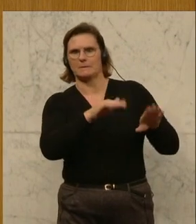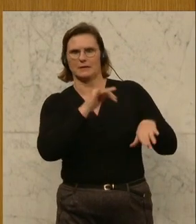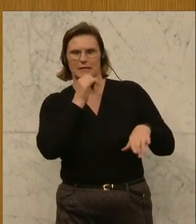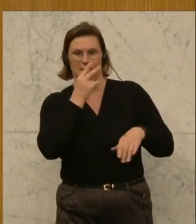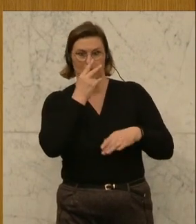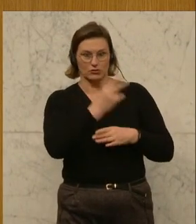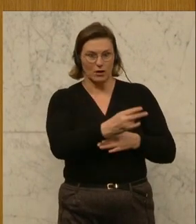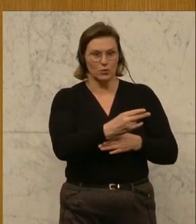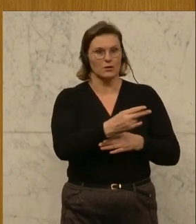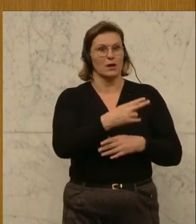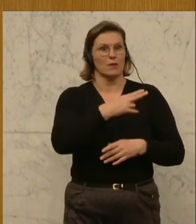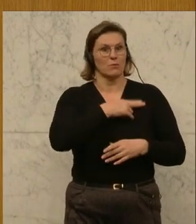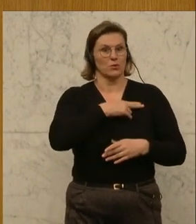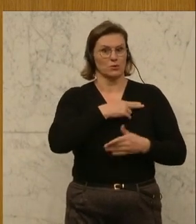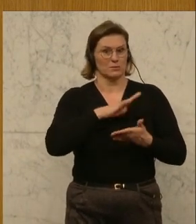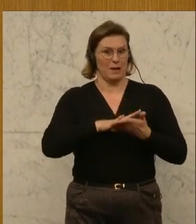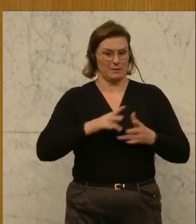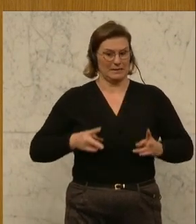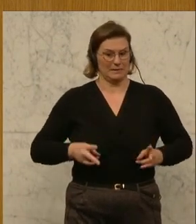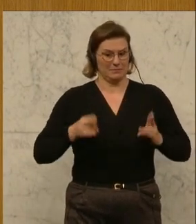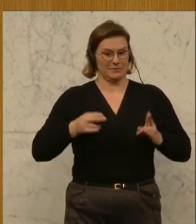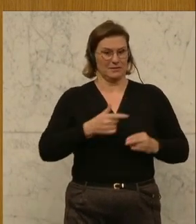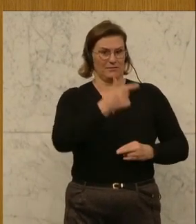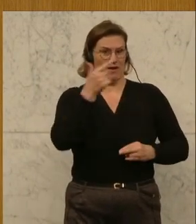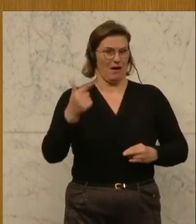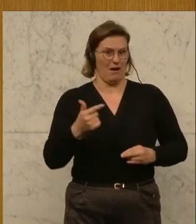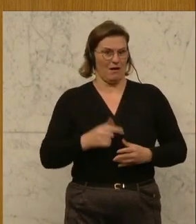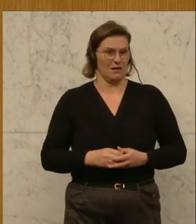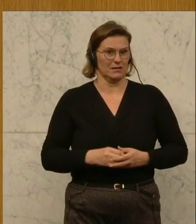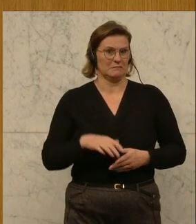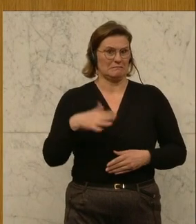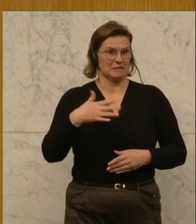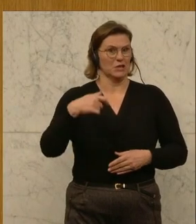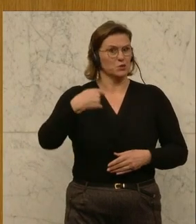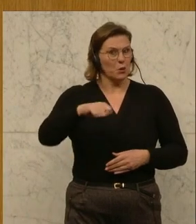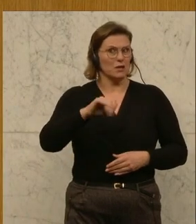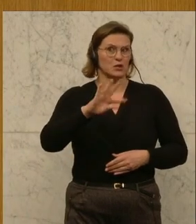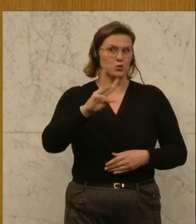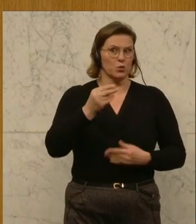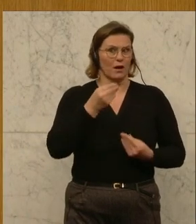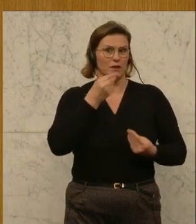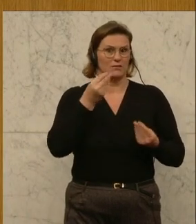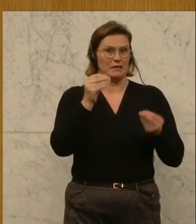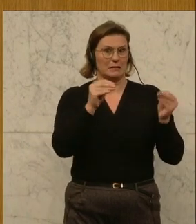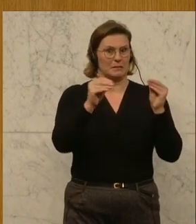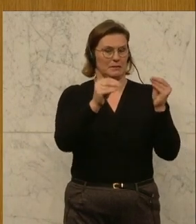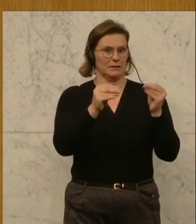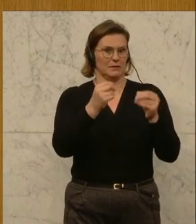diesen Bonus gibt es nur für zwei Jahre. Eine relativ teure Schönheitsaktion, hätte ich einmal gesagt.